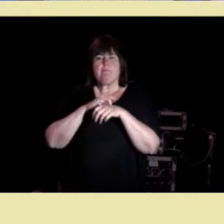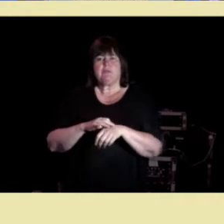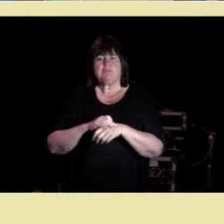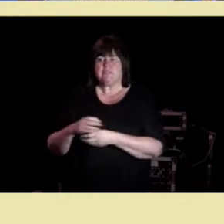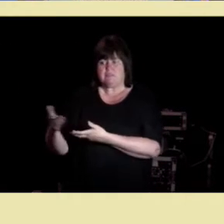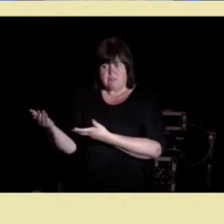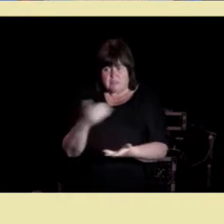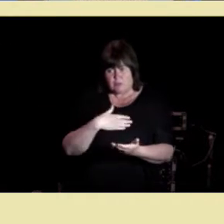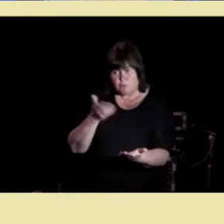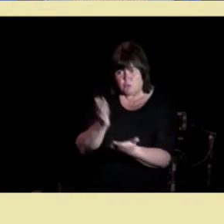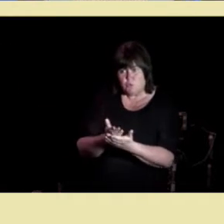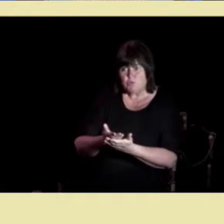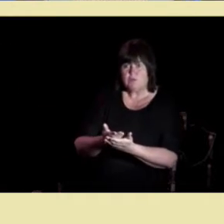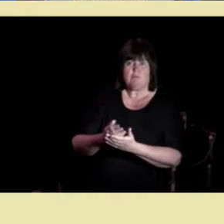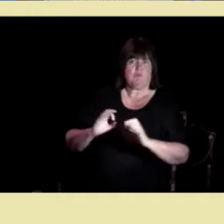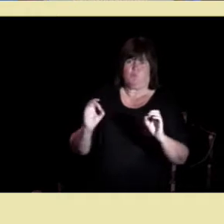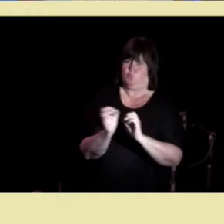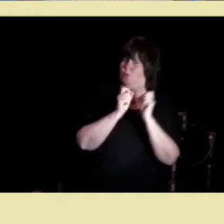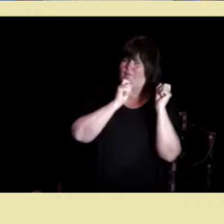uten å få informasjon.